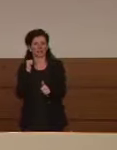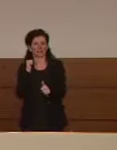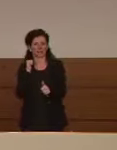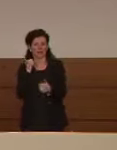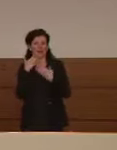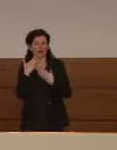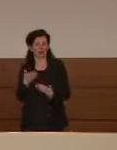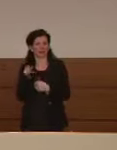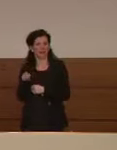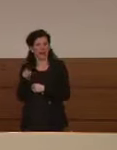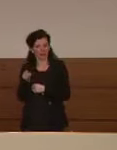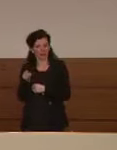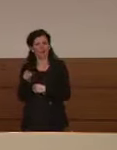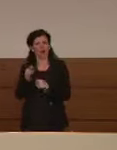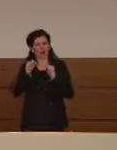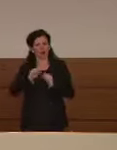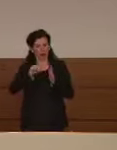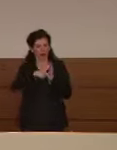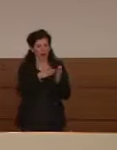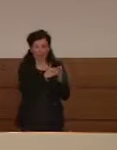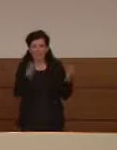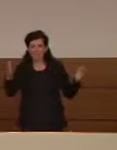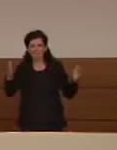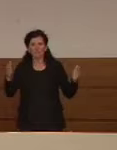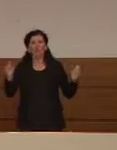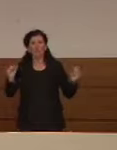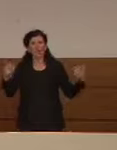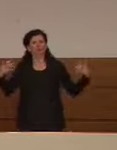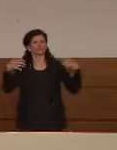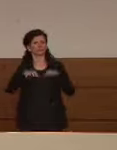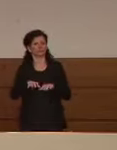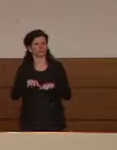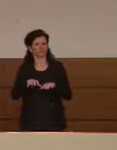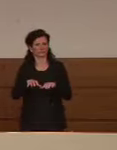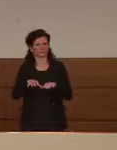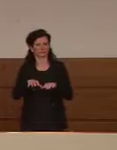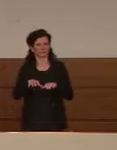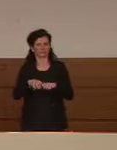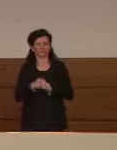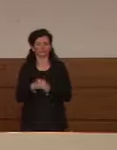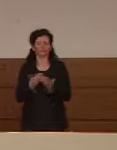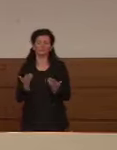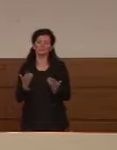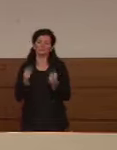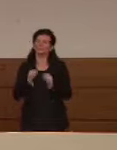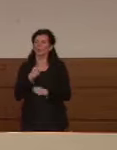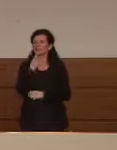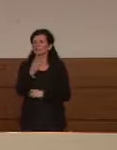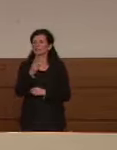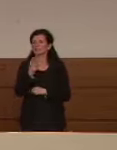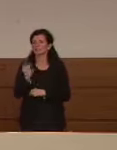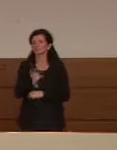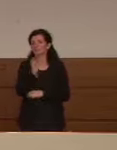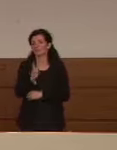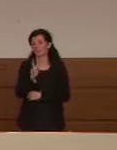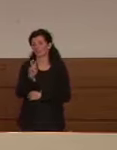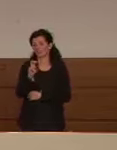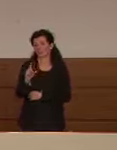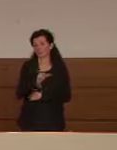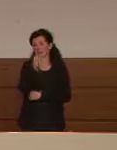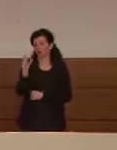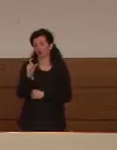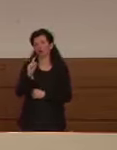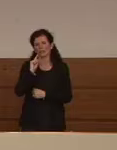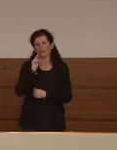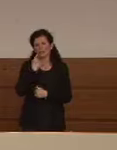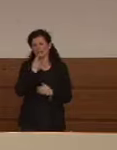tempo dovrebbe contrarsi però noi possiamo dire che almeno 20 giorni era una buona una buona